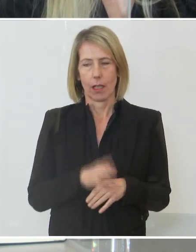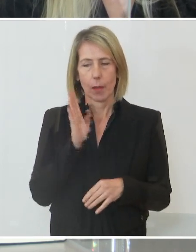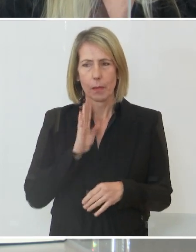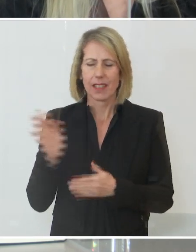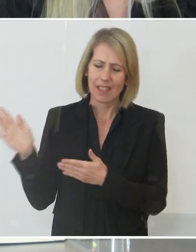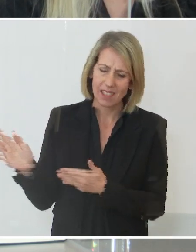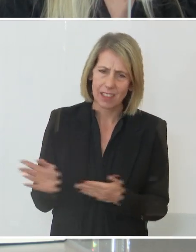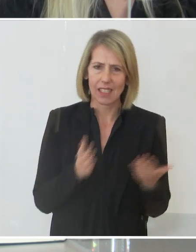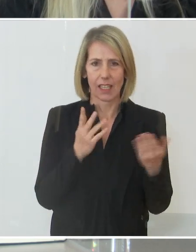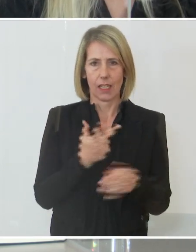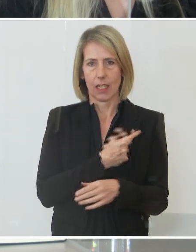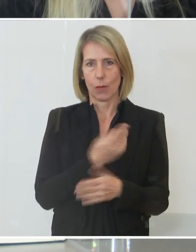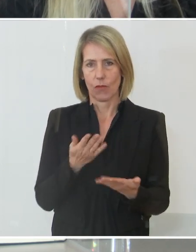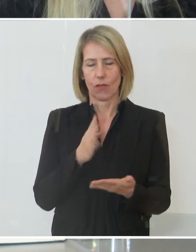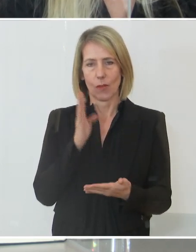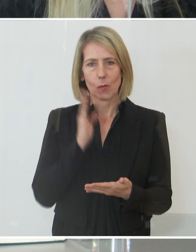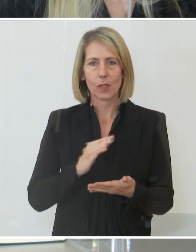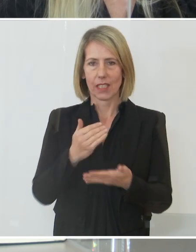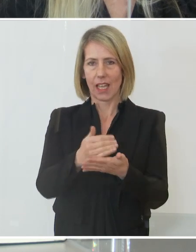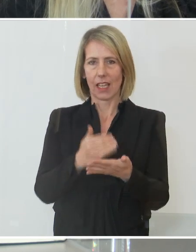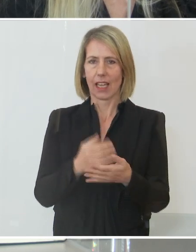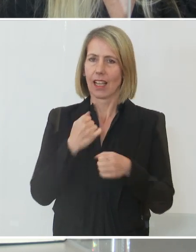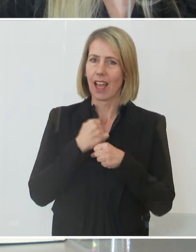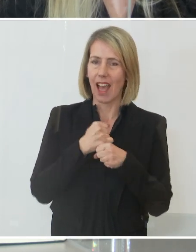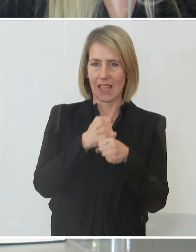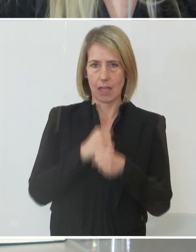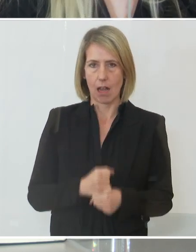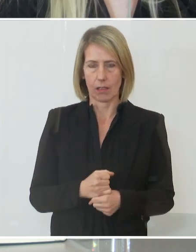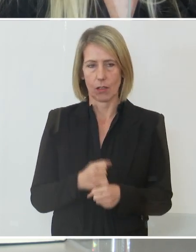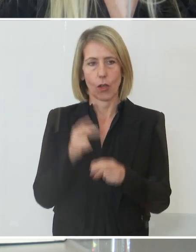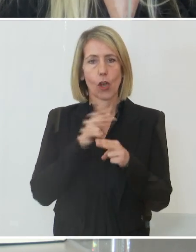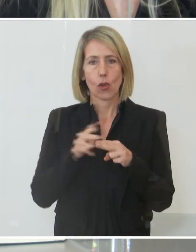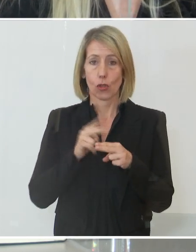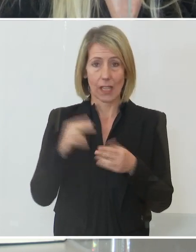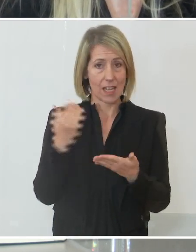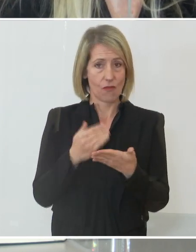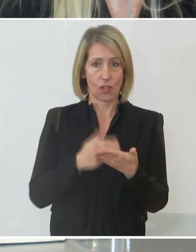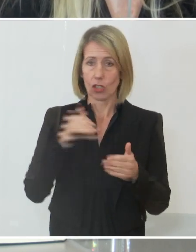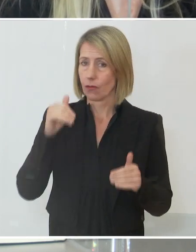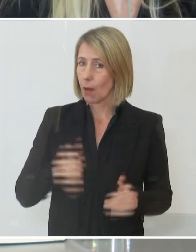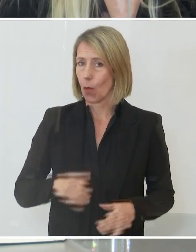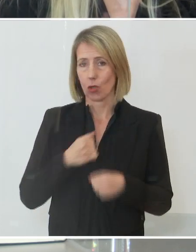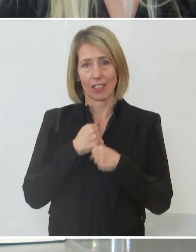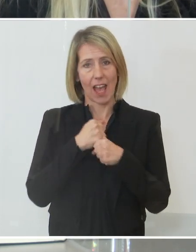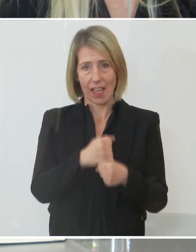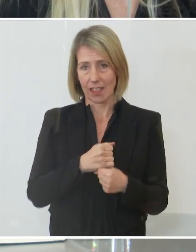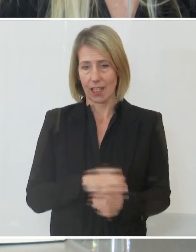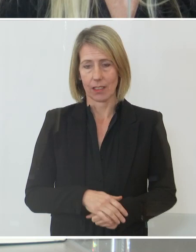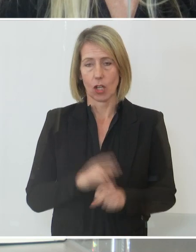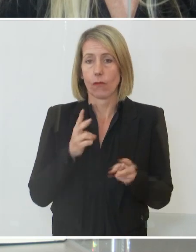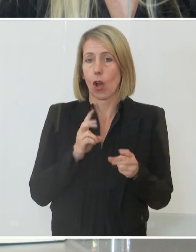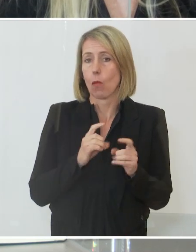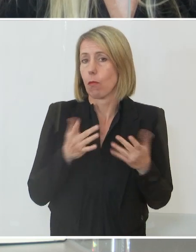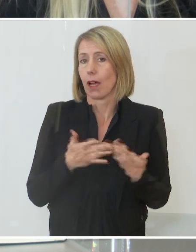Halten wir diese Regeln ein. Die Hygienevorschriften müssen eingehalten werden, denn die Pandemie